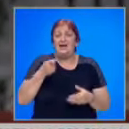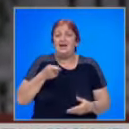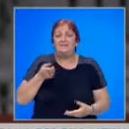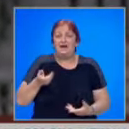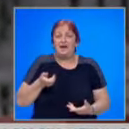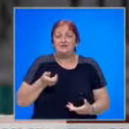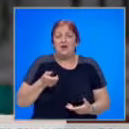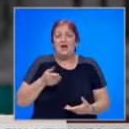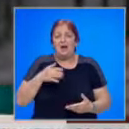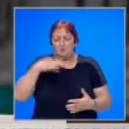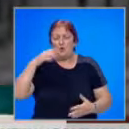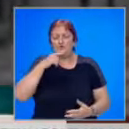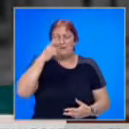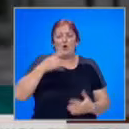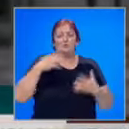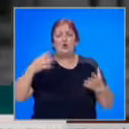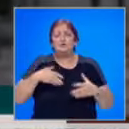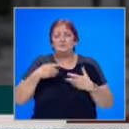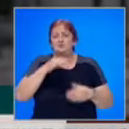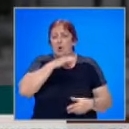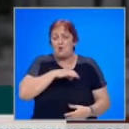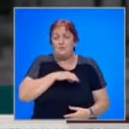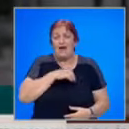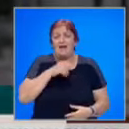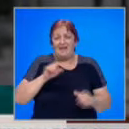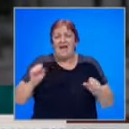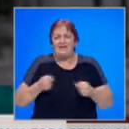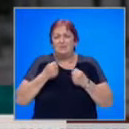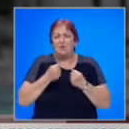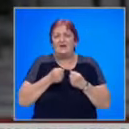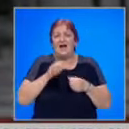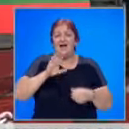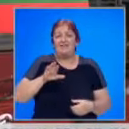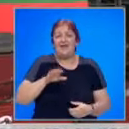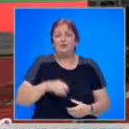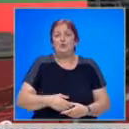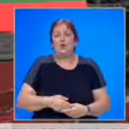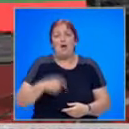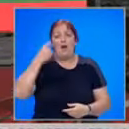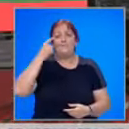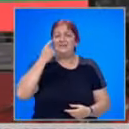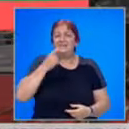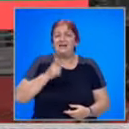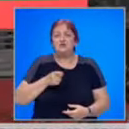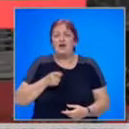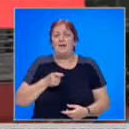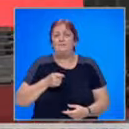че горд, много съм щастлив, че успя да си извоюва. Мисля, че